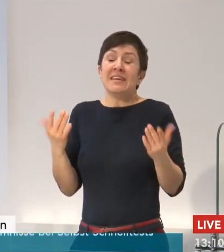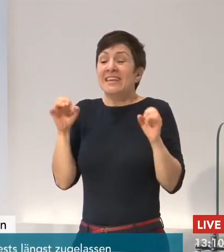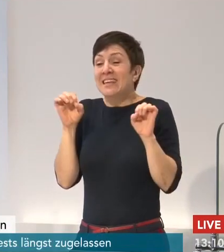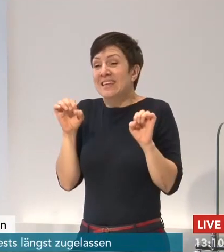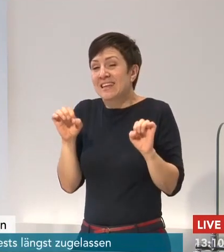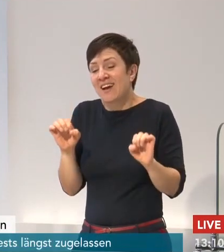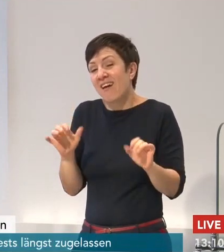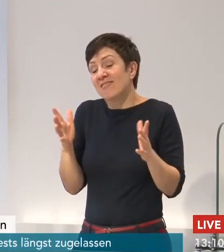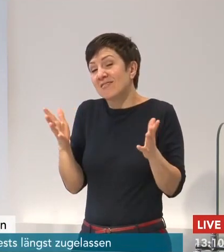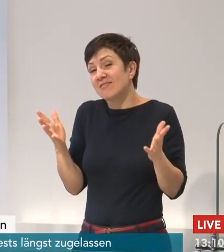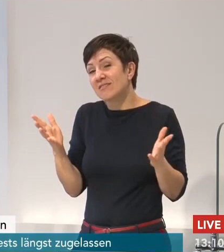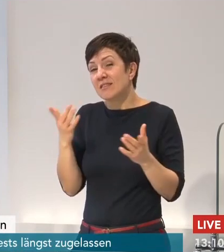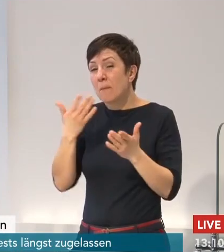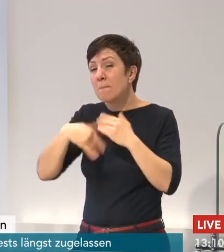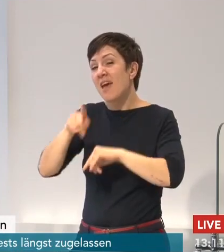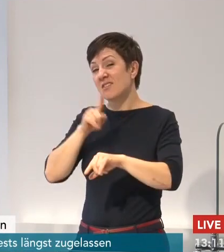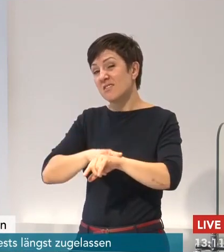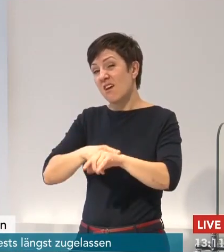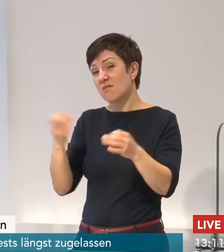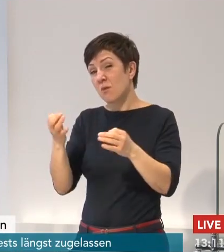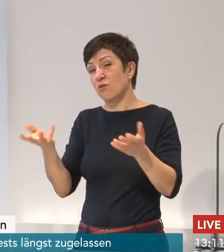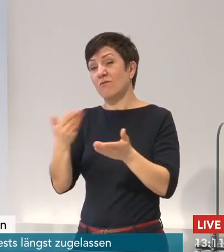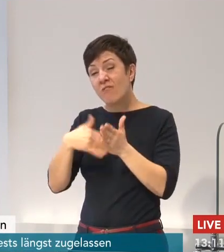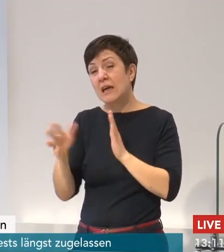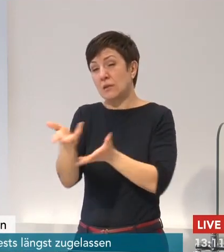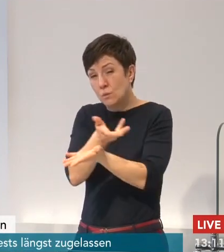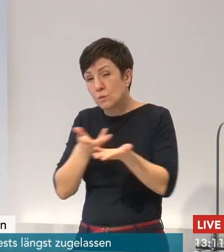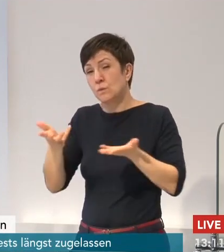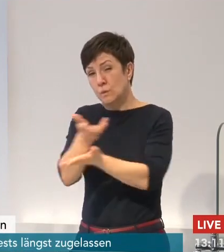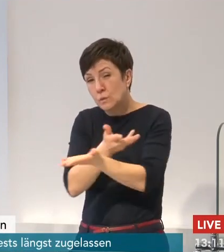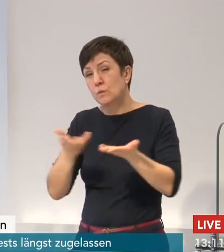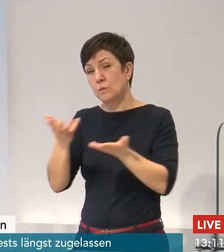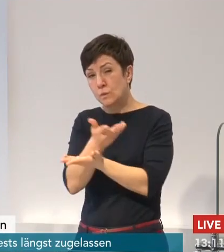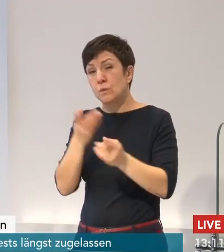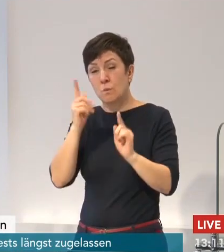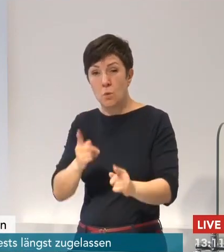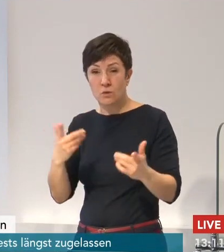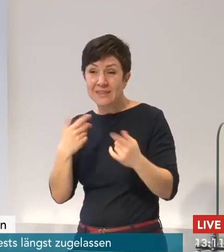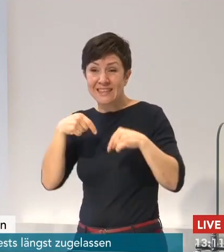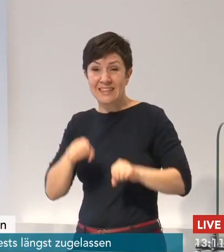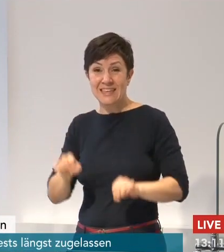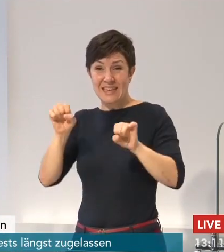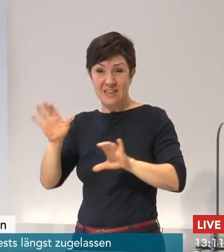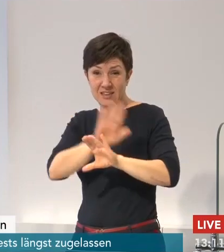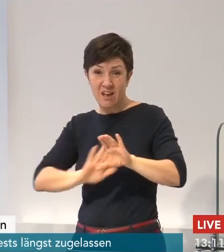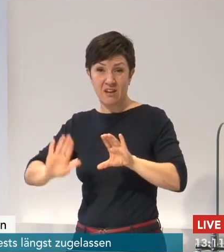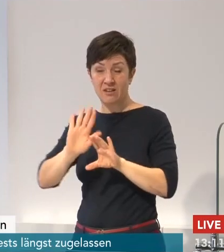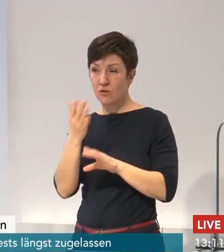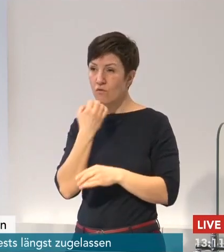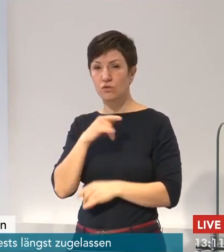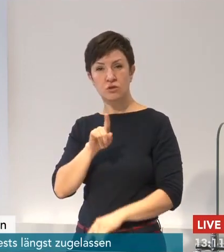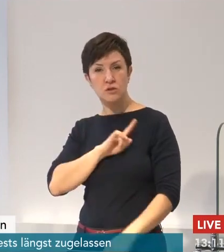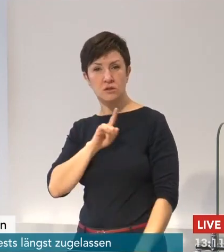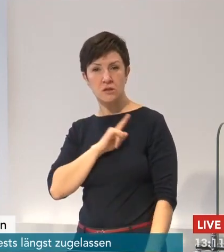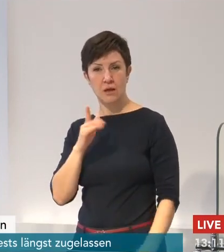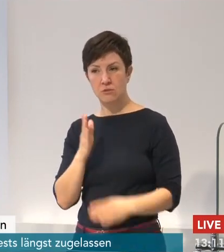noch mehr Zeit brauchen. Denn natürlich wollen wir in Niedersachsen nach wie vor unseren Weg gehen, innerhalb eines Korridors, auf